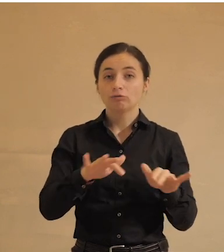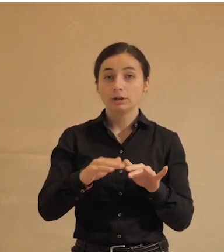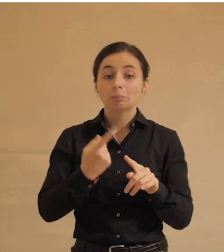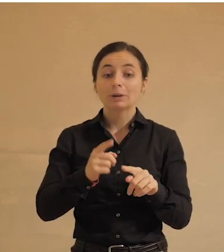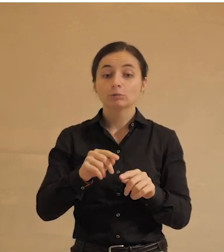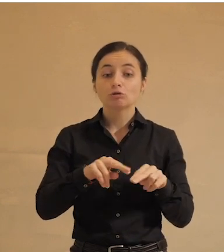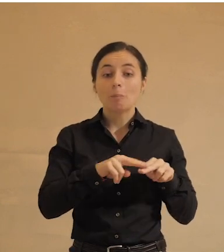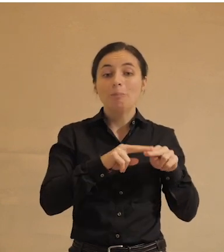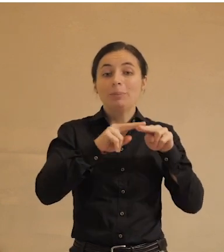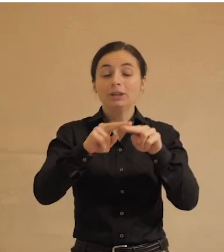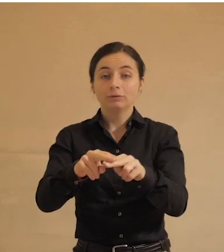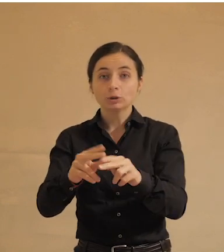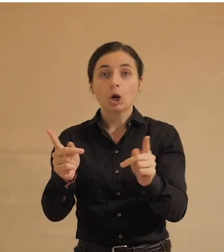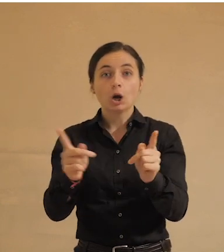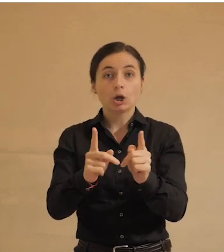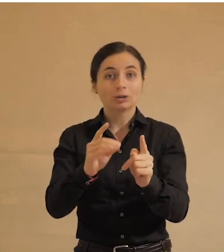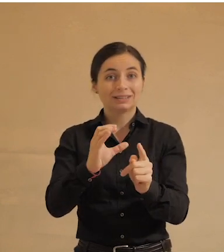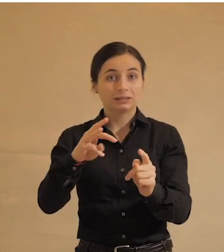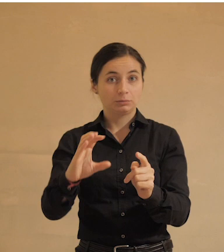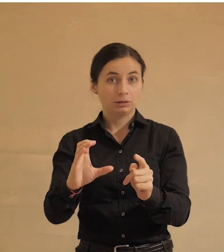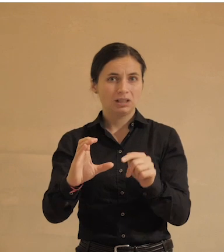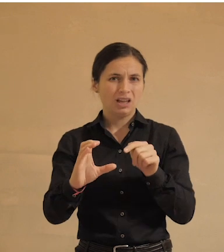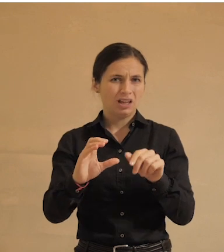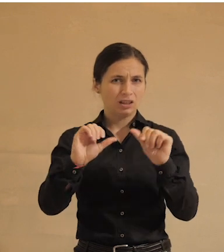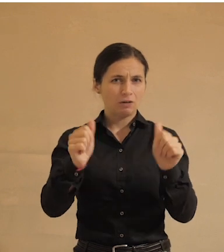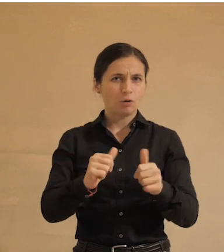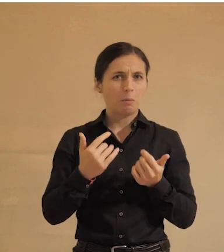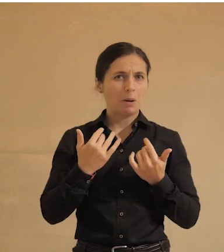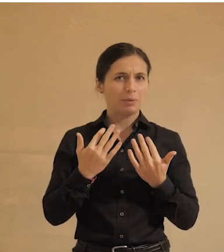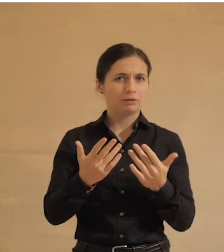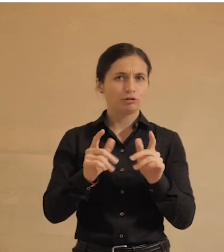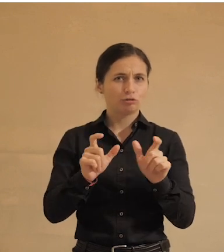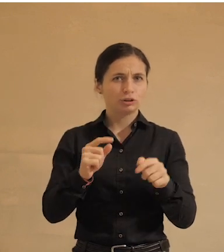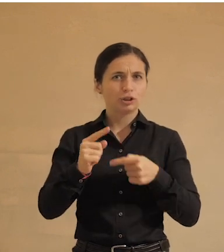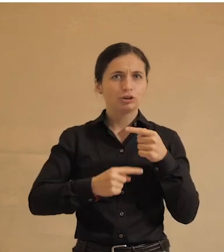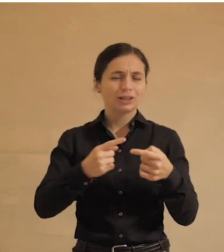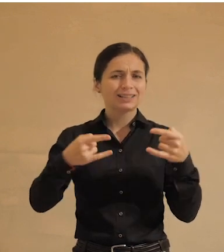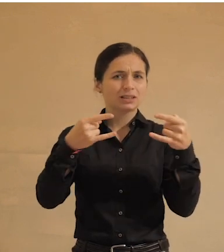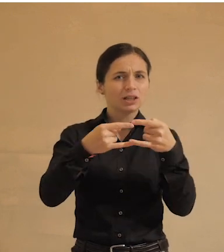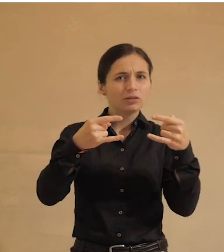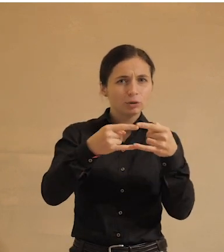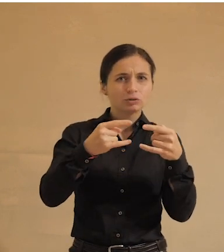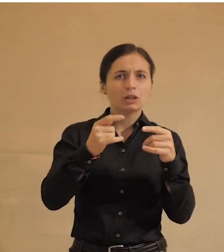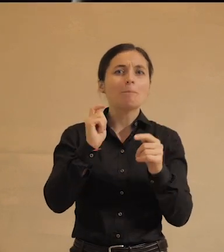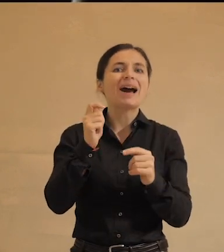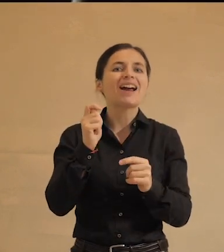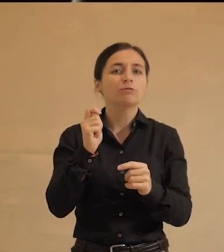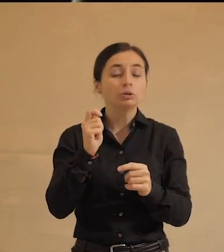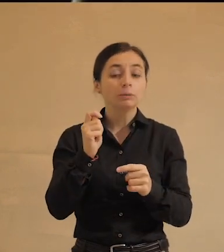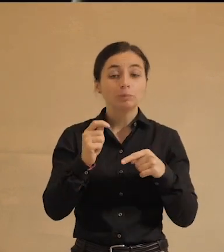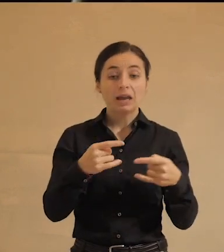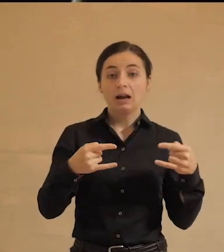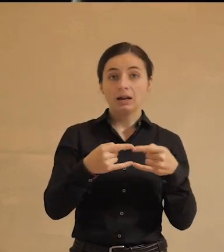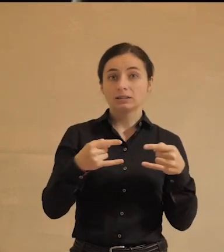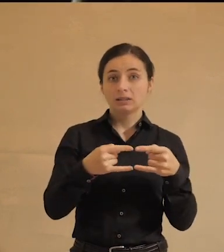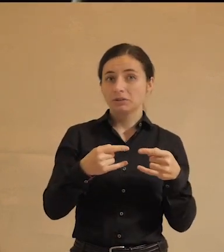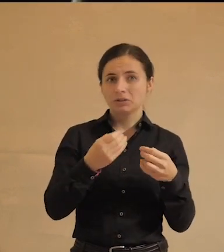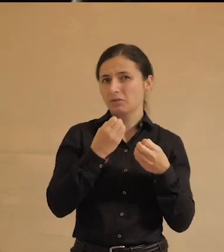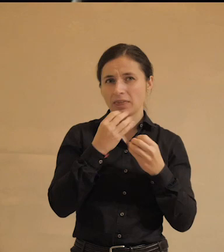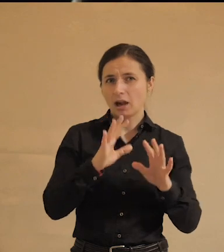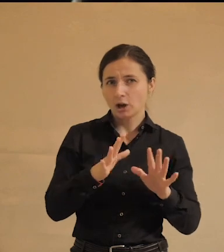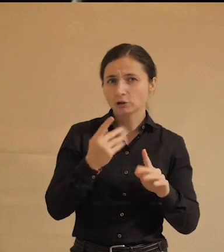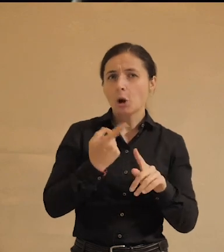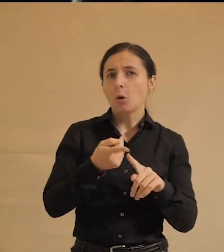перевод денег по короткому смс – это форма привлечения людей через телевизионные всякие марафоны. А с телевизором вообще не очень хорошо,